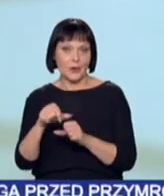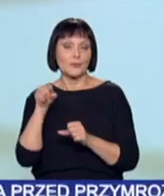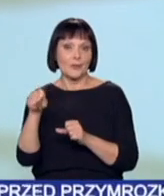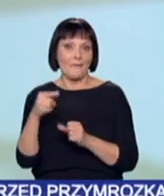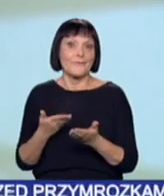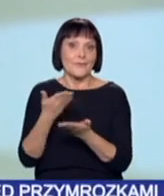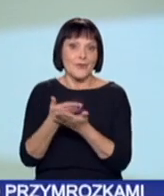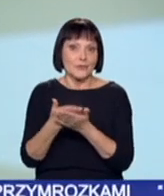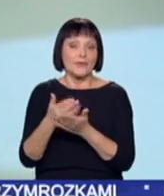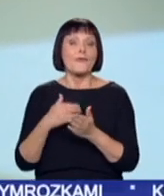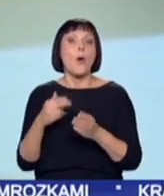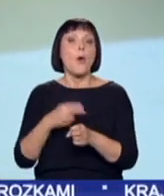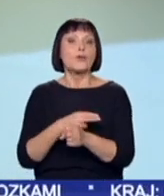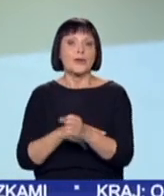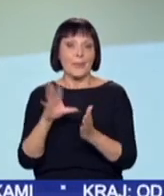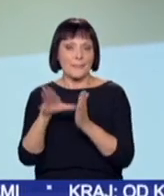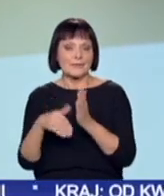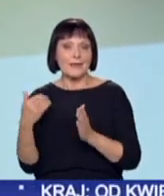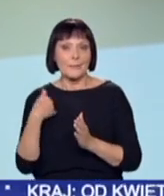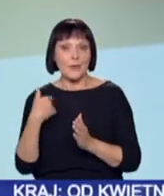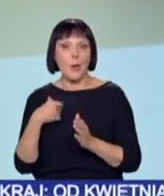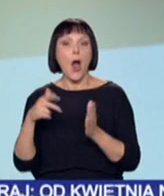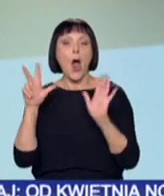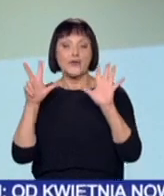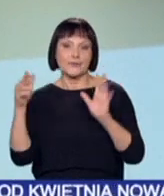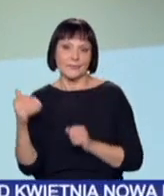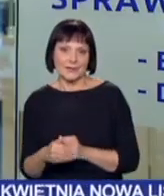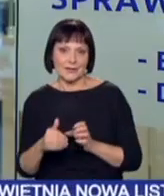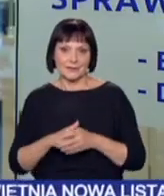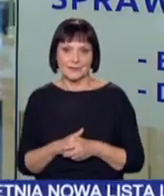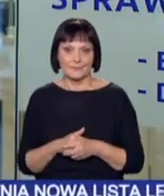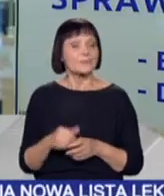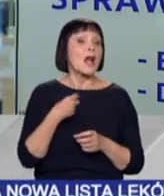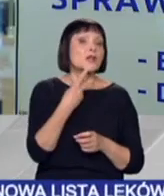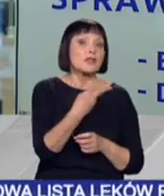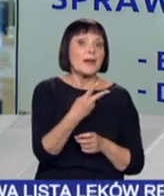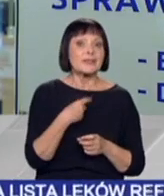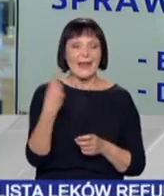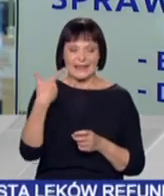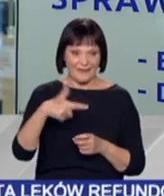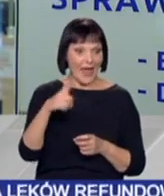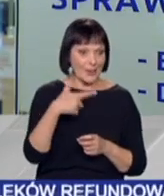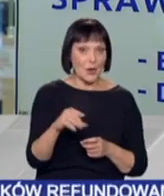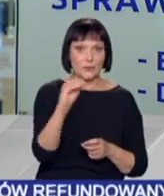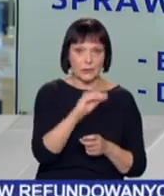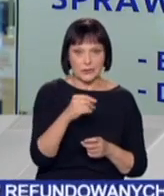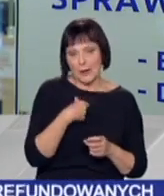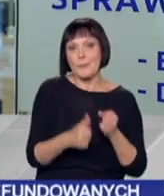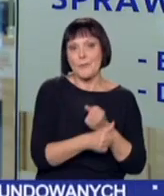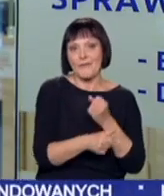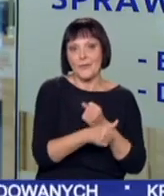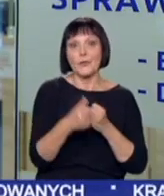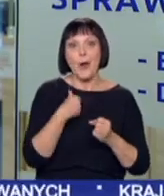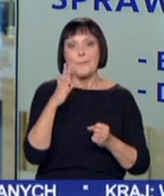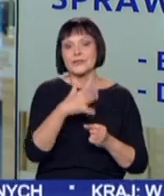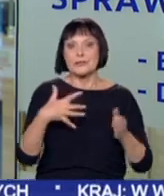Wtedy takich wniosków do Urzędu Miasta Krakowa wpłynęło aż 8000. Zobaczymy, czy te dwa tygodnie jeszcze spowodują, że dobijemy